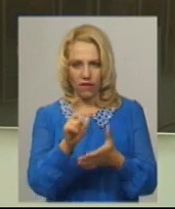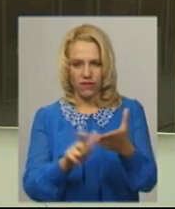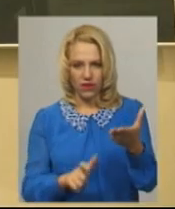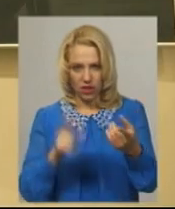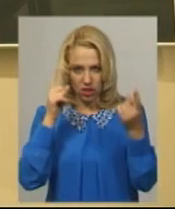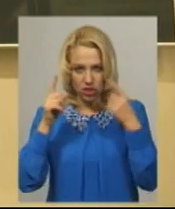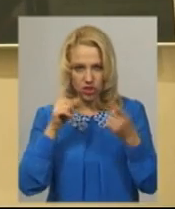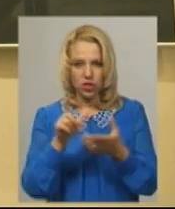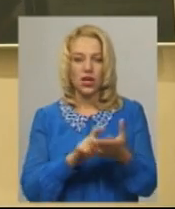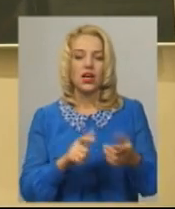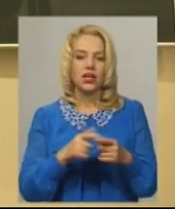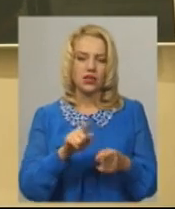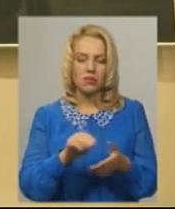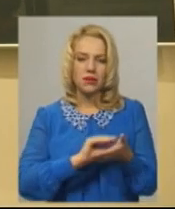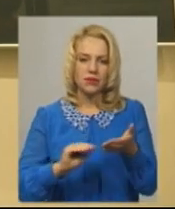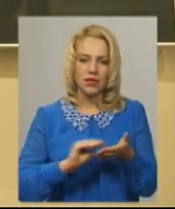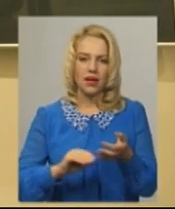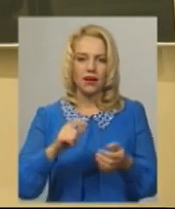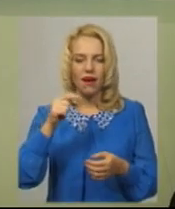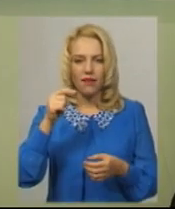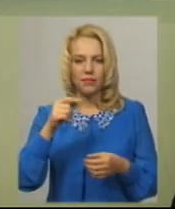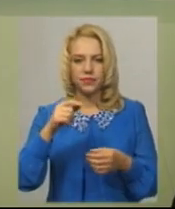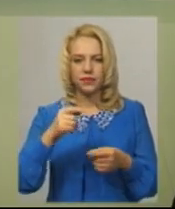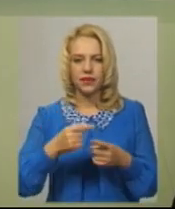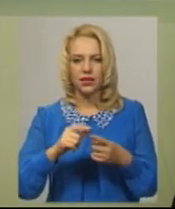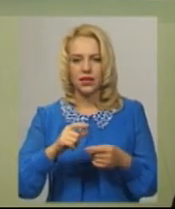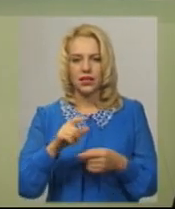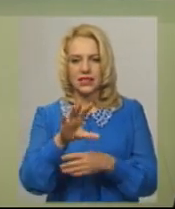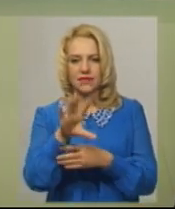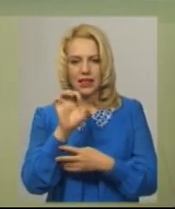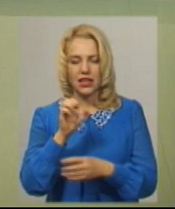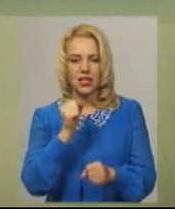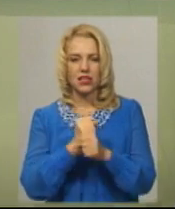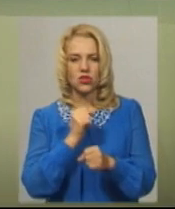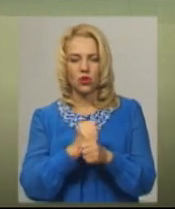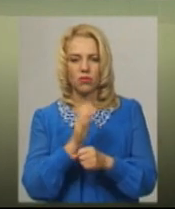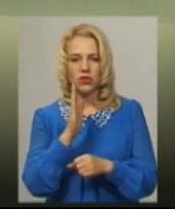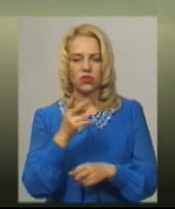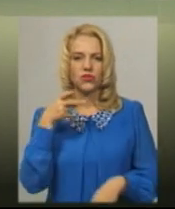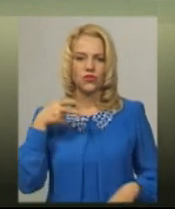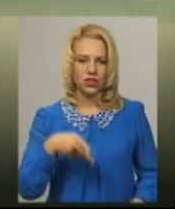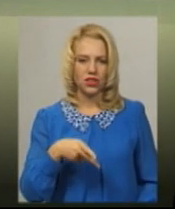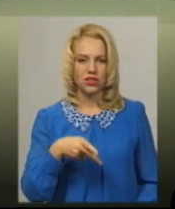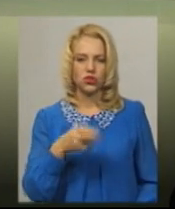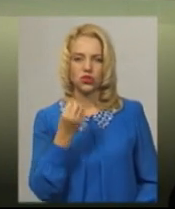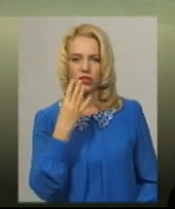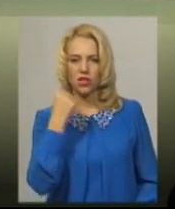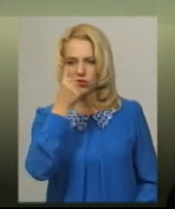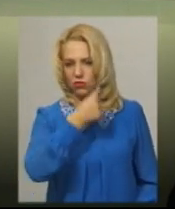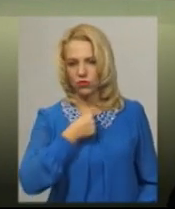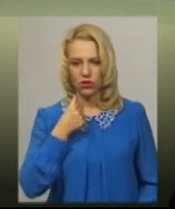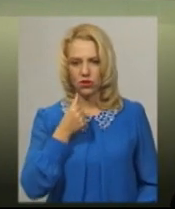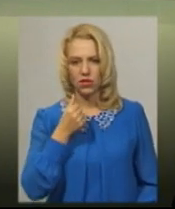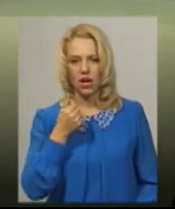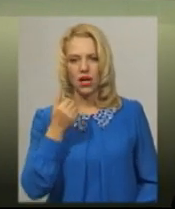зображена перевернута крапля. Фотохудожниця додає. Світлина зроблена в 2014 році,